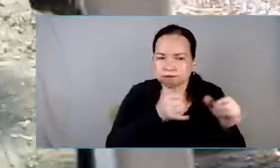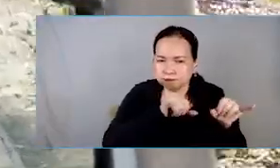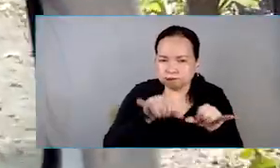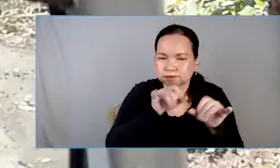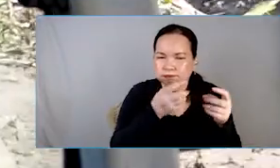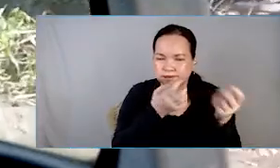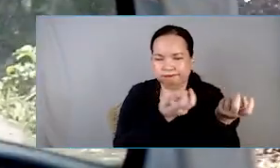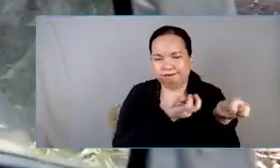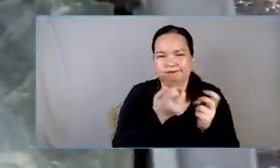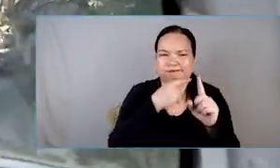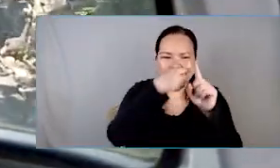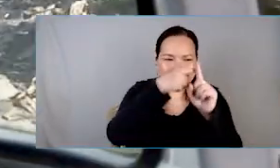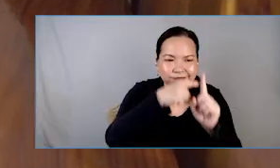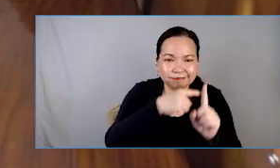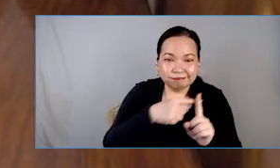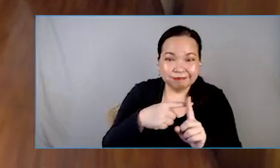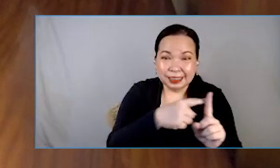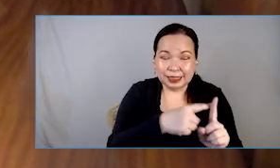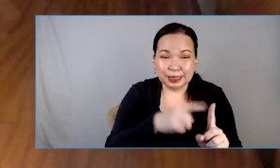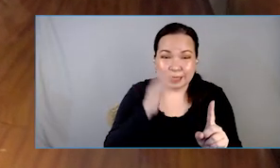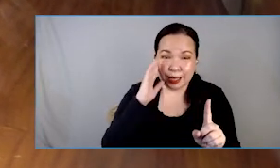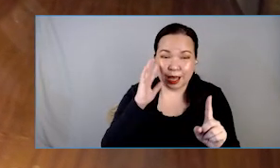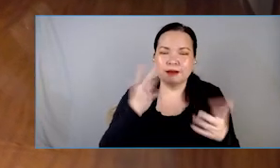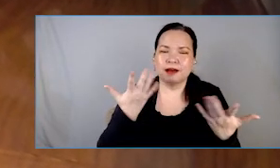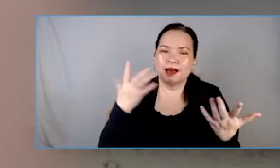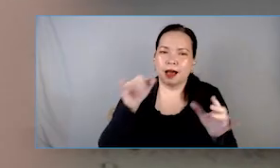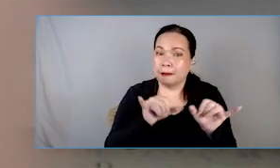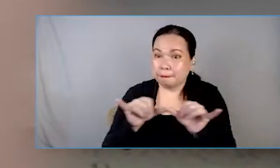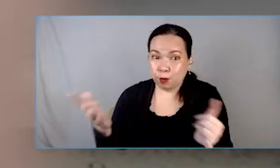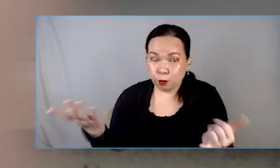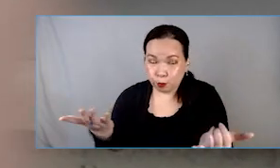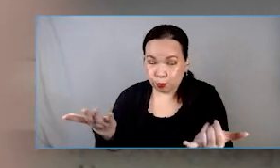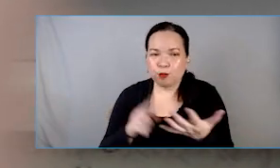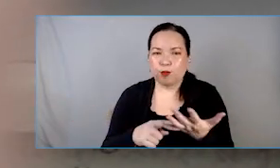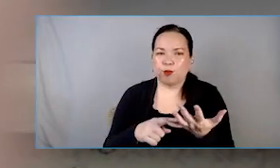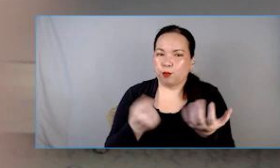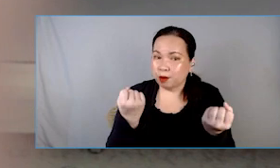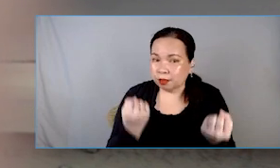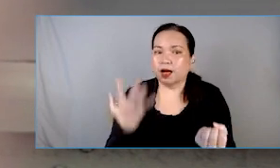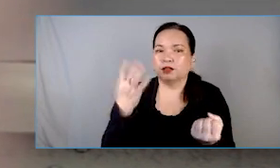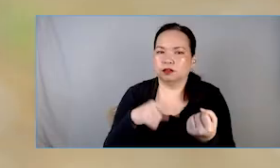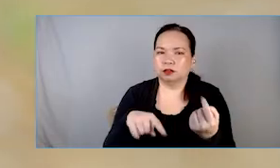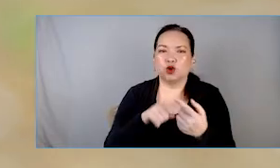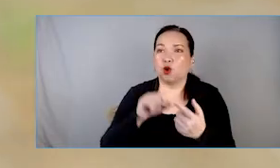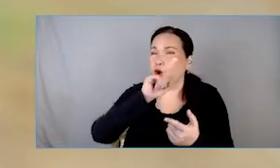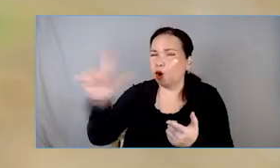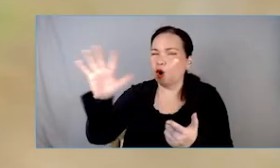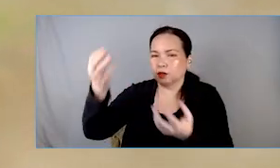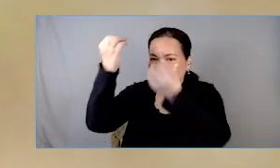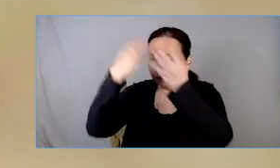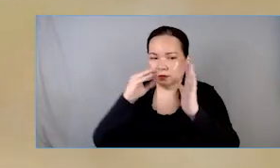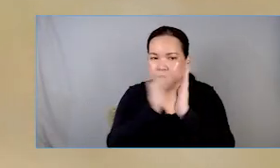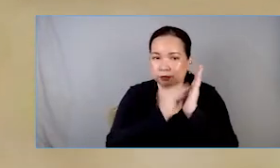and to locate and get the exact measurements of their farm lots. Nakita lahat ng informasyon mo at kung